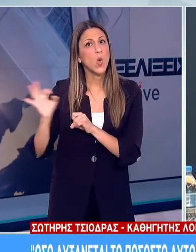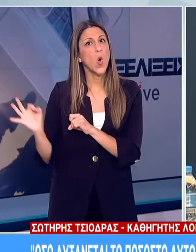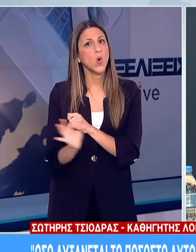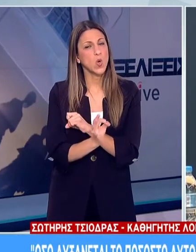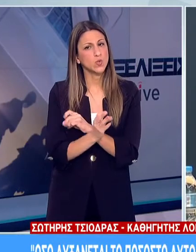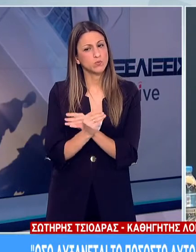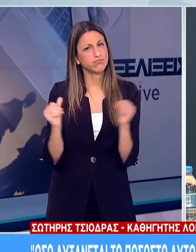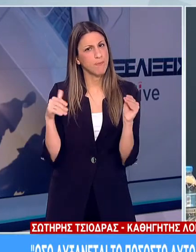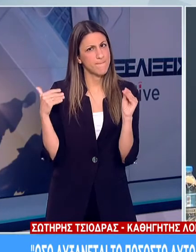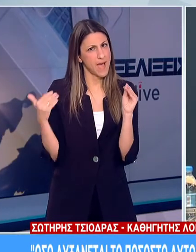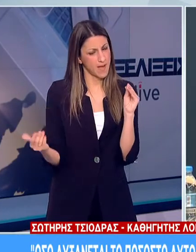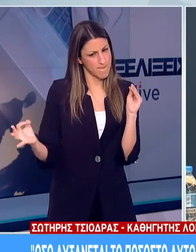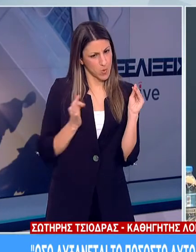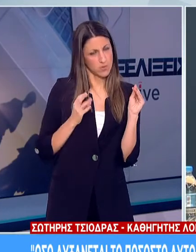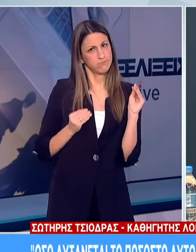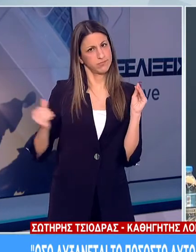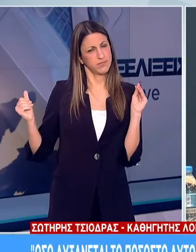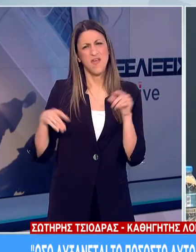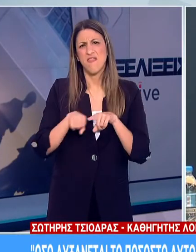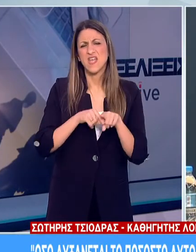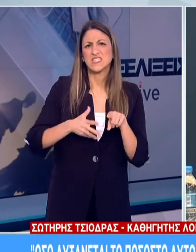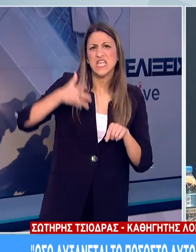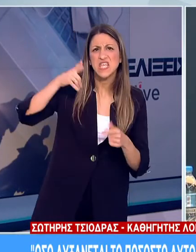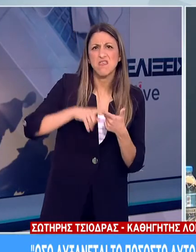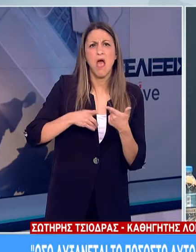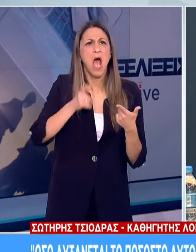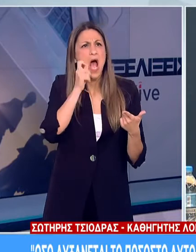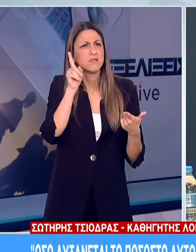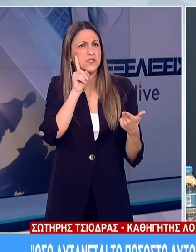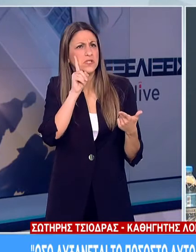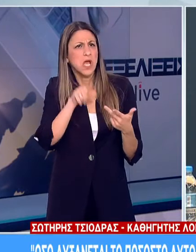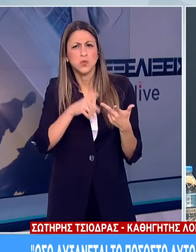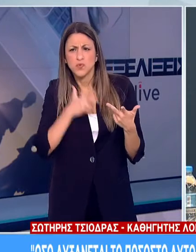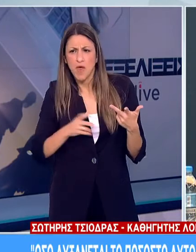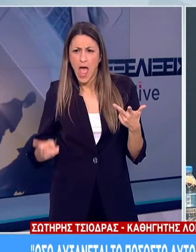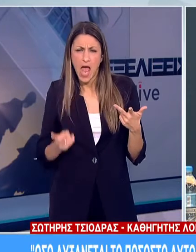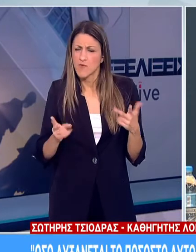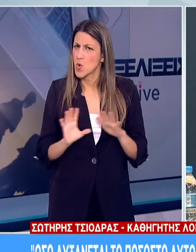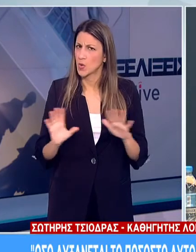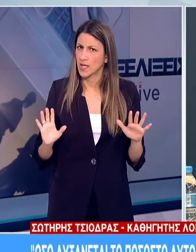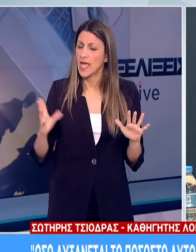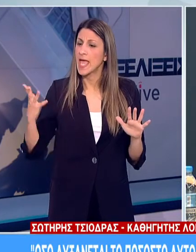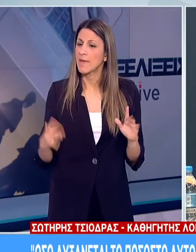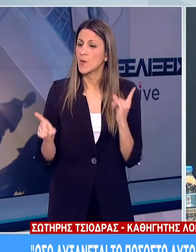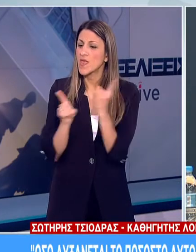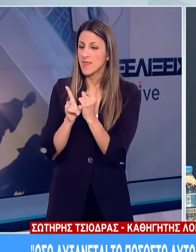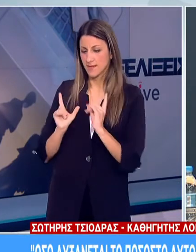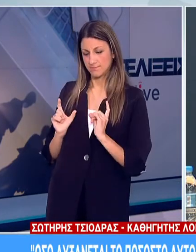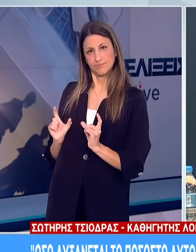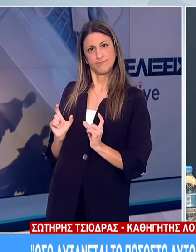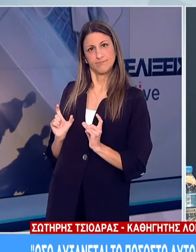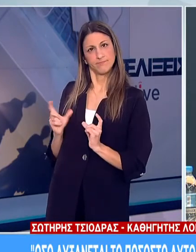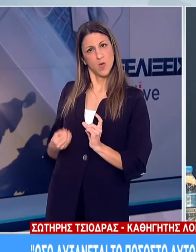ανεξάρτητα από την ηλικία, το φύλλο, τη σοβαρότητα της ασθένειας, ανειχνεύθηκαν ειδικά αντισώματα έναντι του ιού.